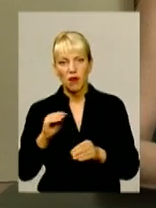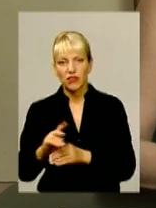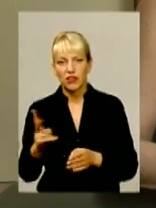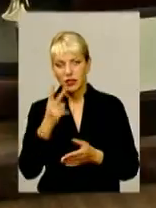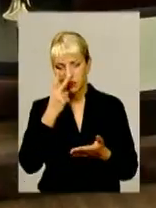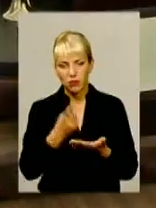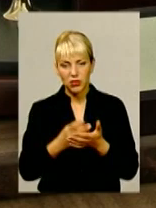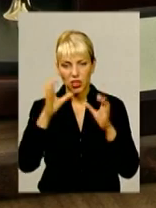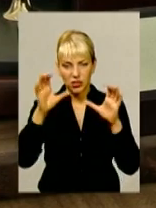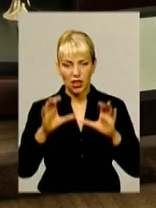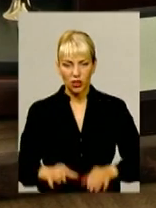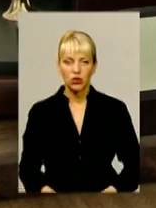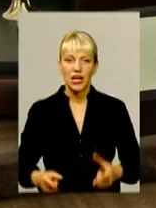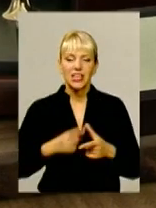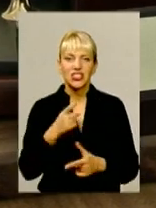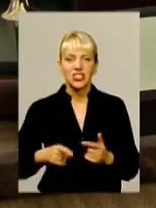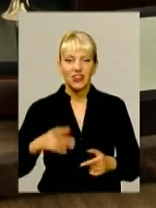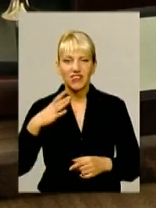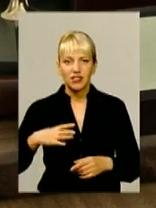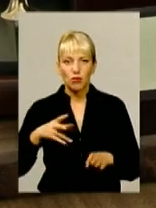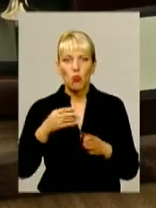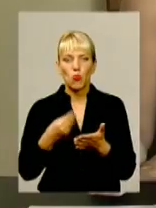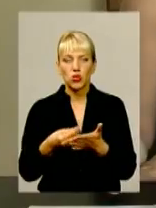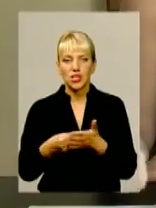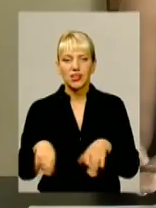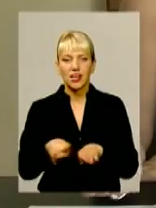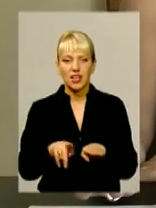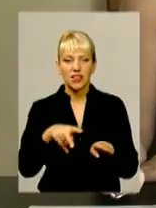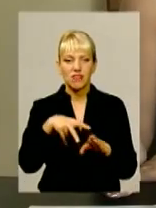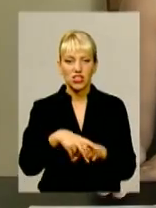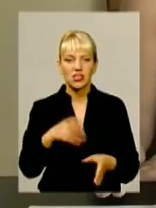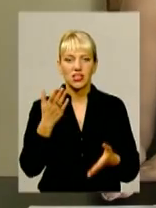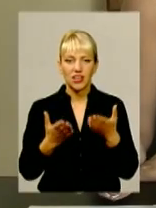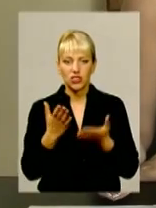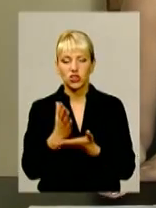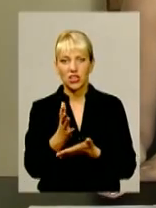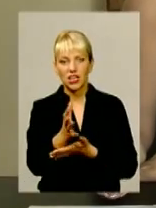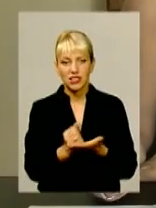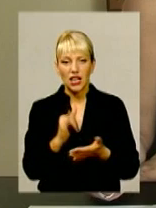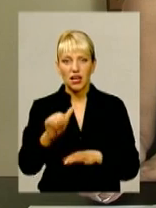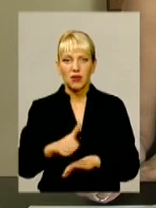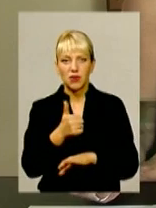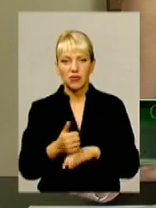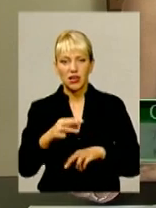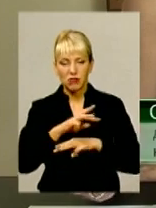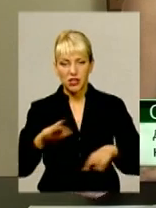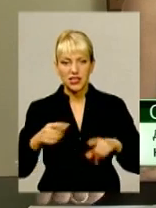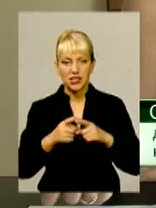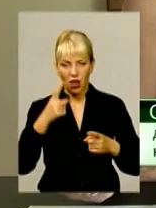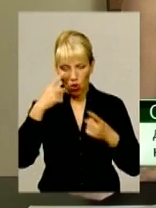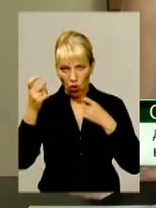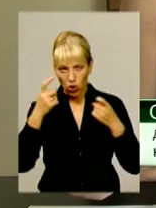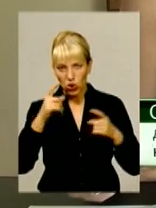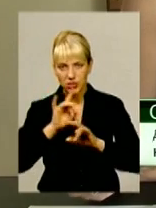законодавство. Та чи витримують бюджети таке навантаження? Якщо є резерва, і примір на це оголосив, і уряд розглянув